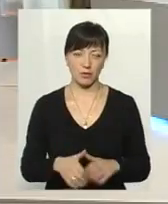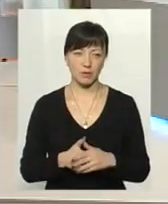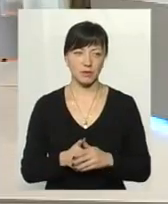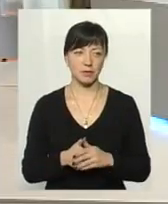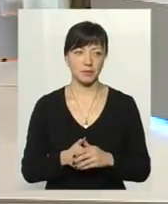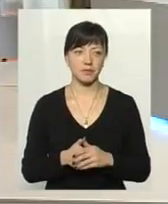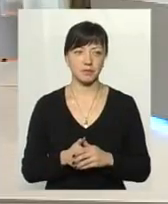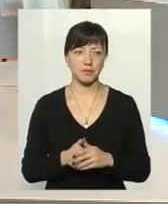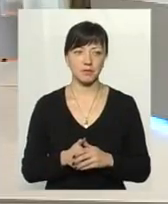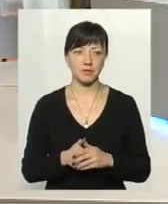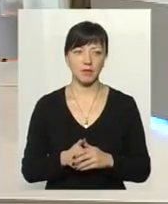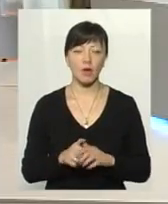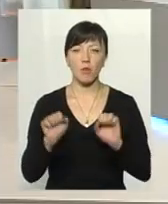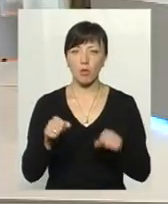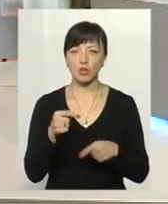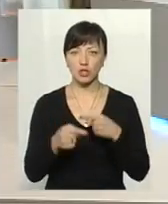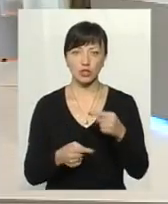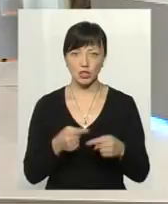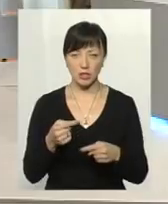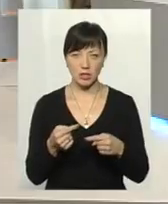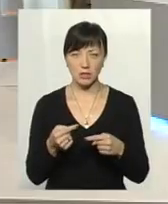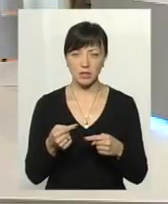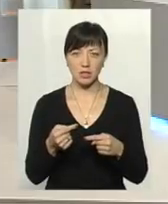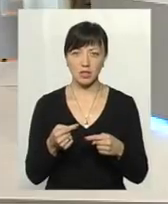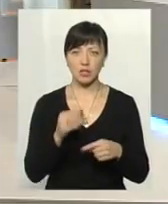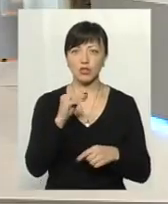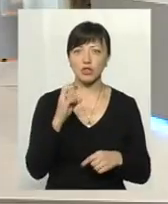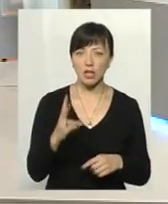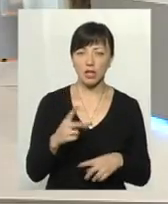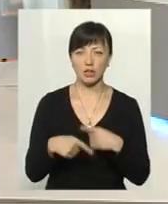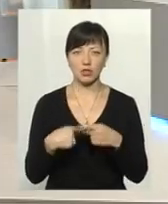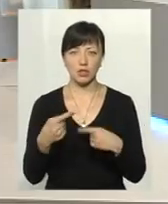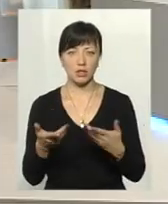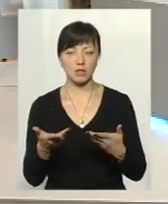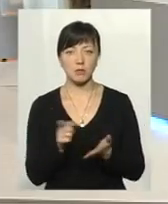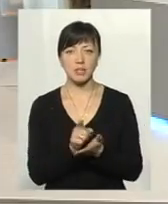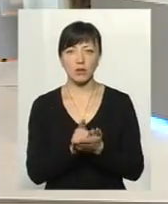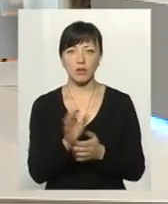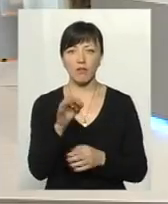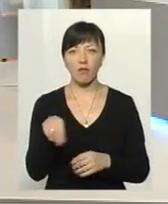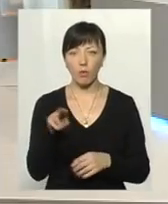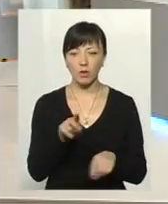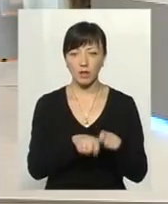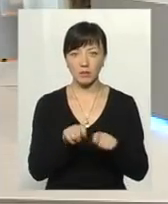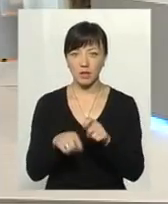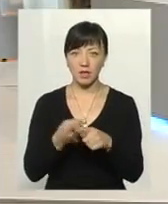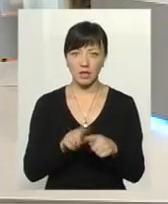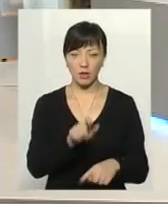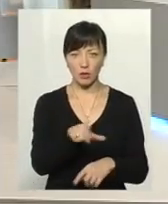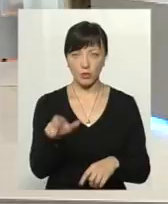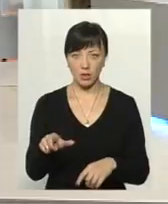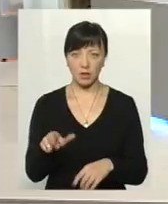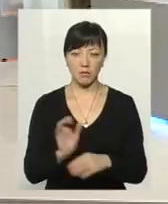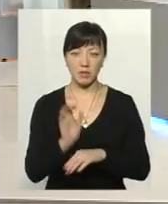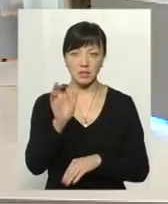Сложно запитання. Можна же через пенсіонний фонд отследить этих товарищей і